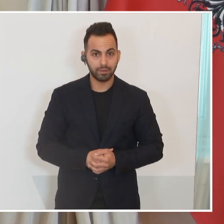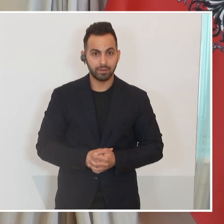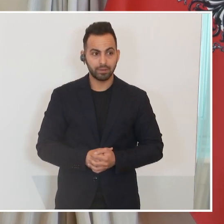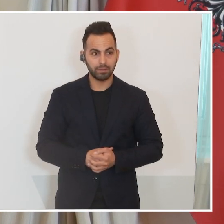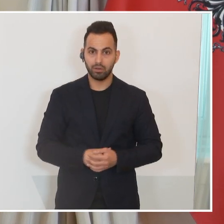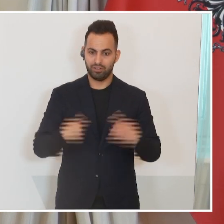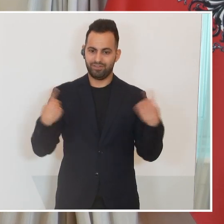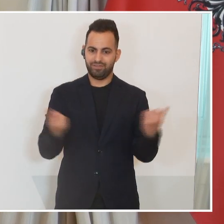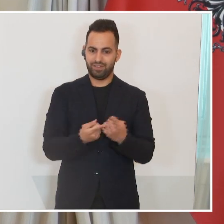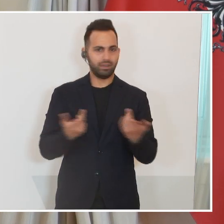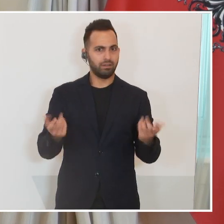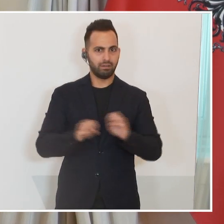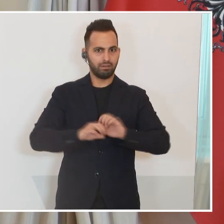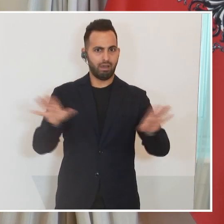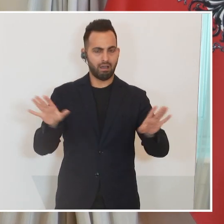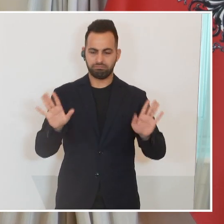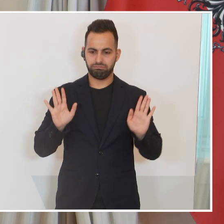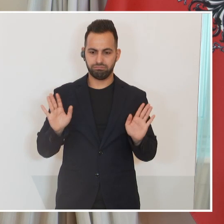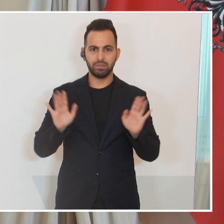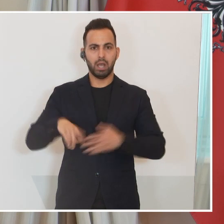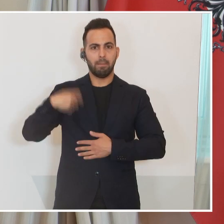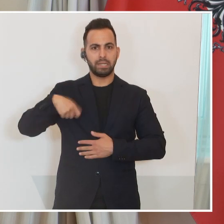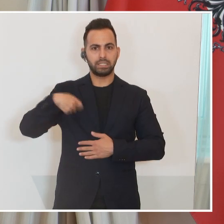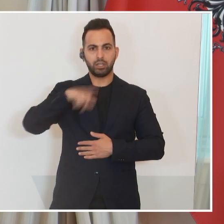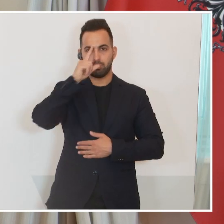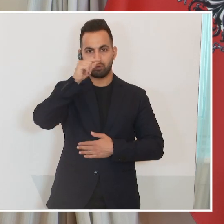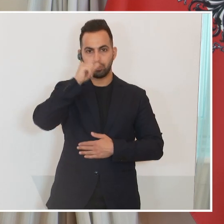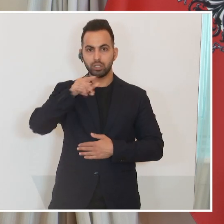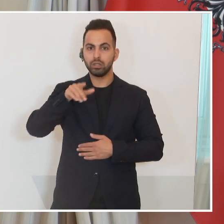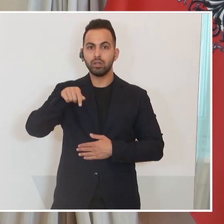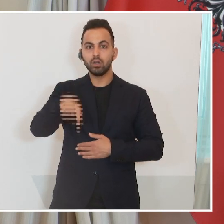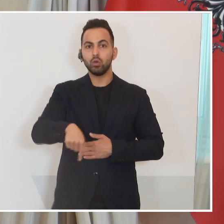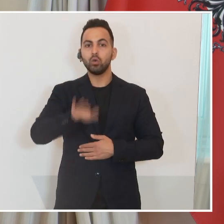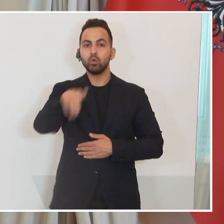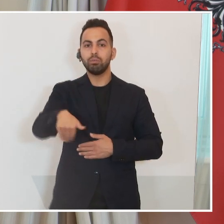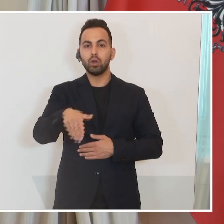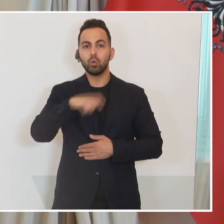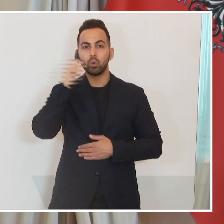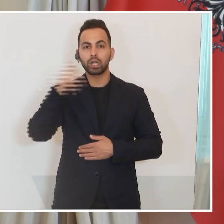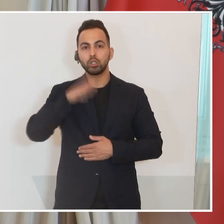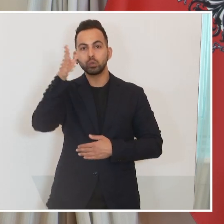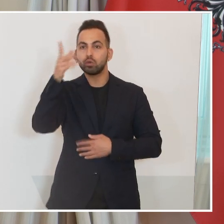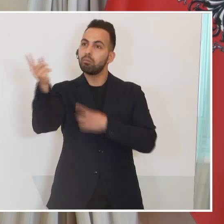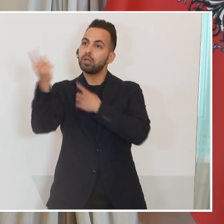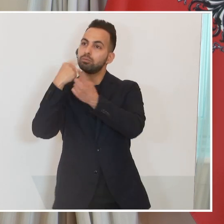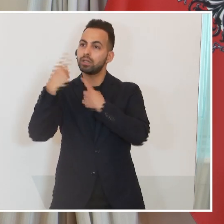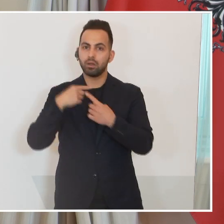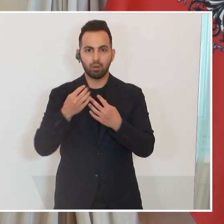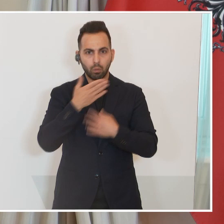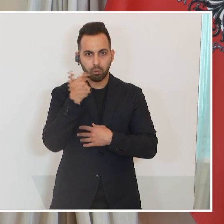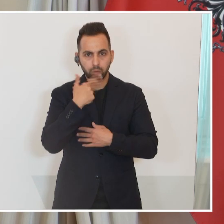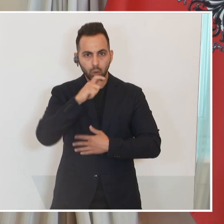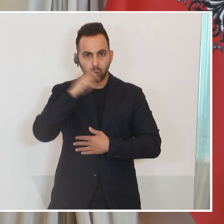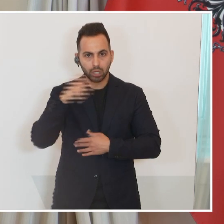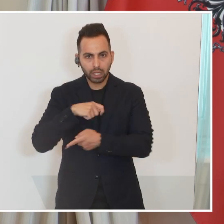verbietet sich von unserer Seite aus, hier mit Präsident Putin über die Zukunft der Ukraine zu sprechen, ohne dass hier die Ukraine nicht